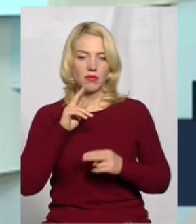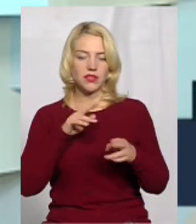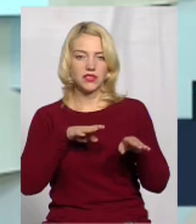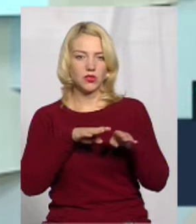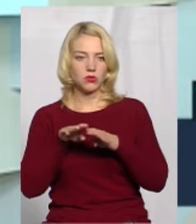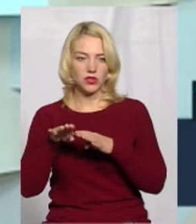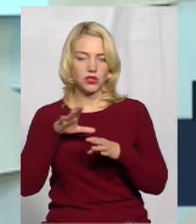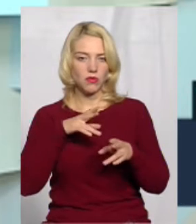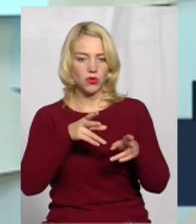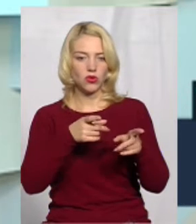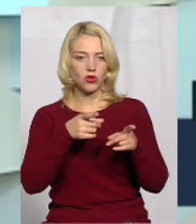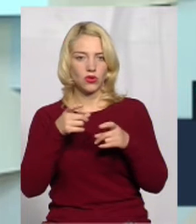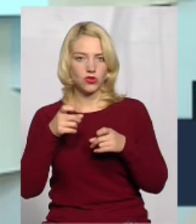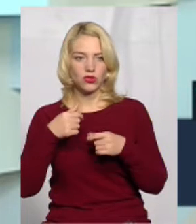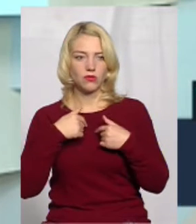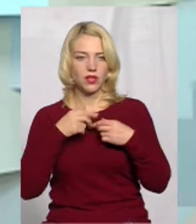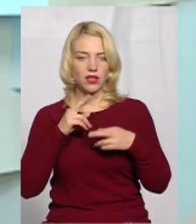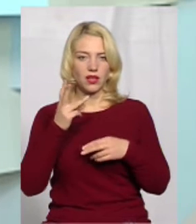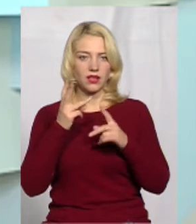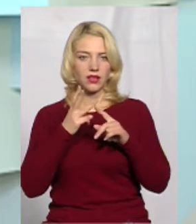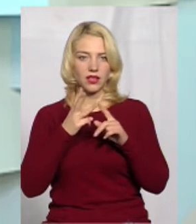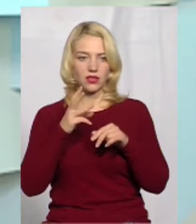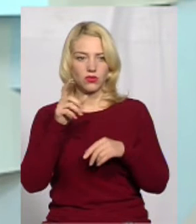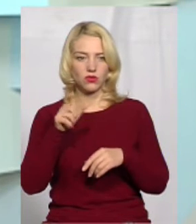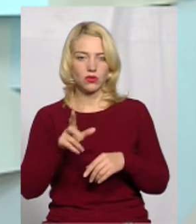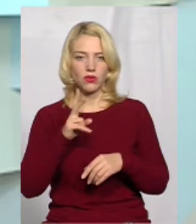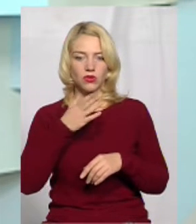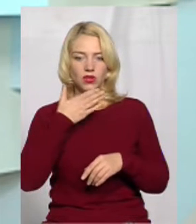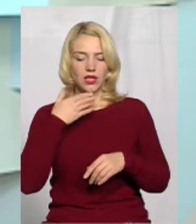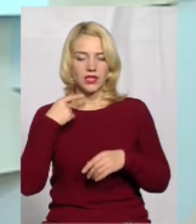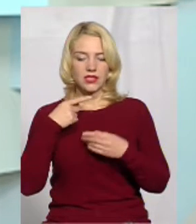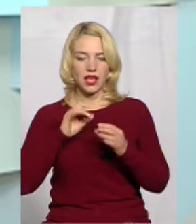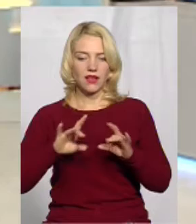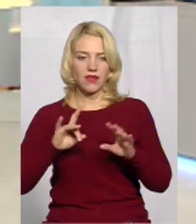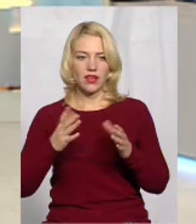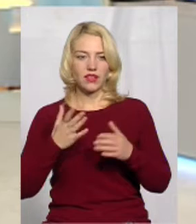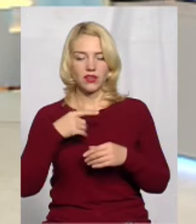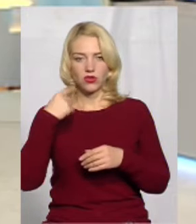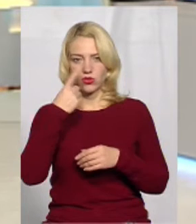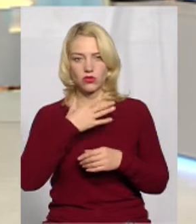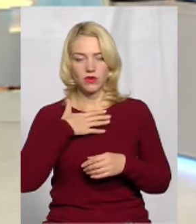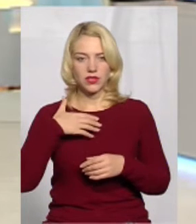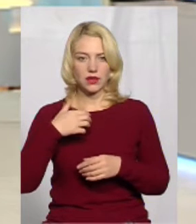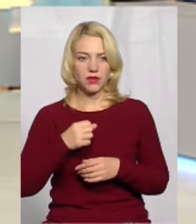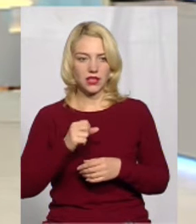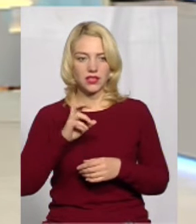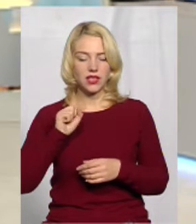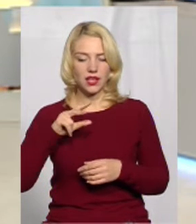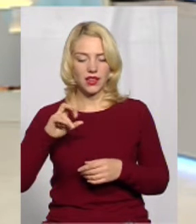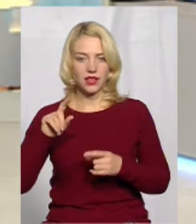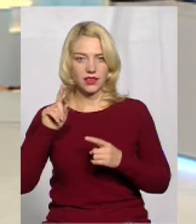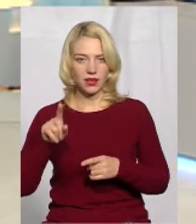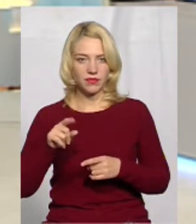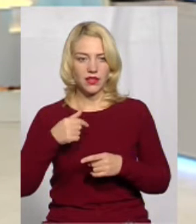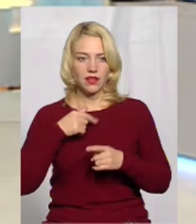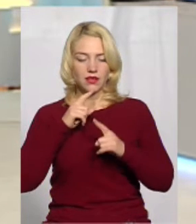рівні було долучено мене як третю особу, яка не заявляє особистих якихось претензій. Однак, так, там